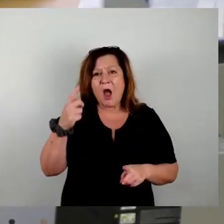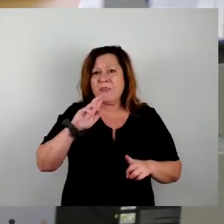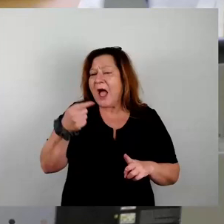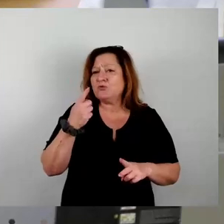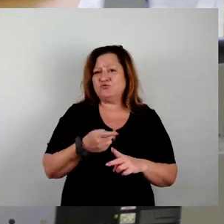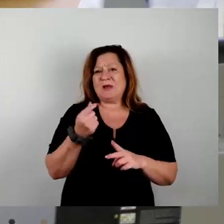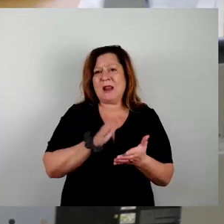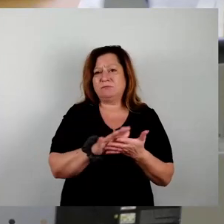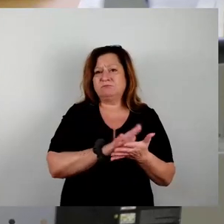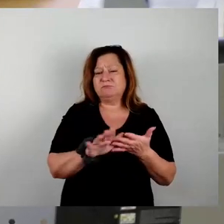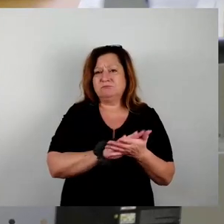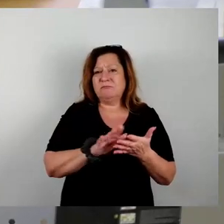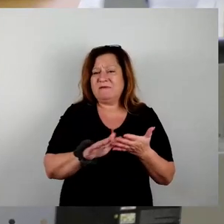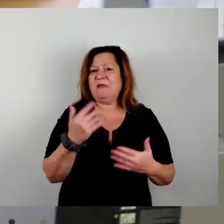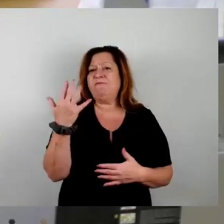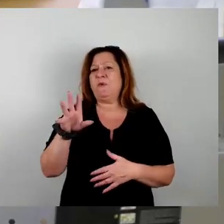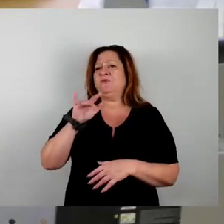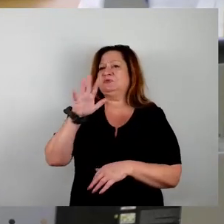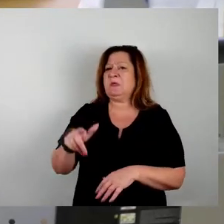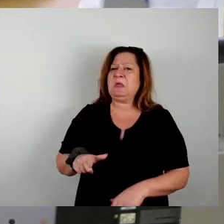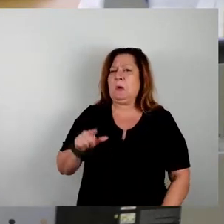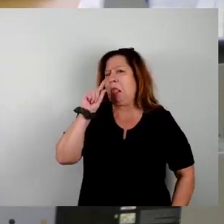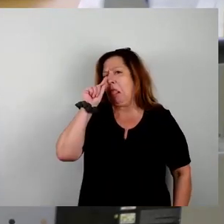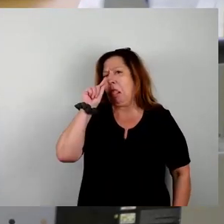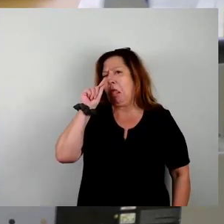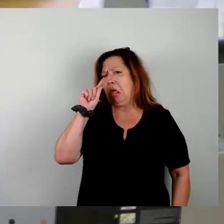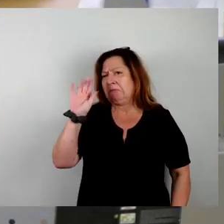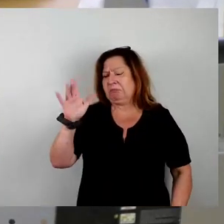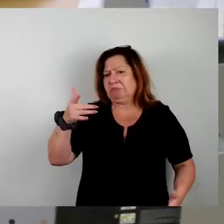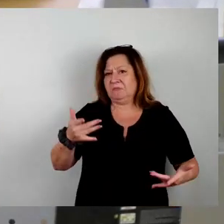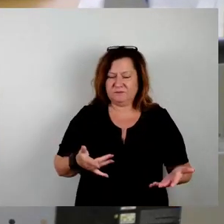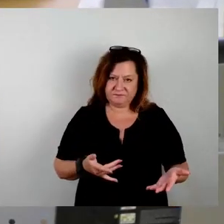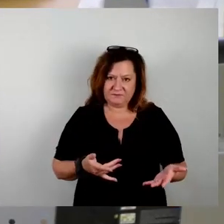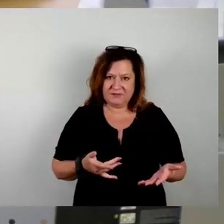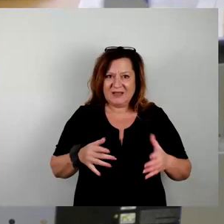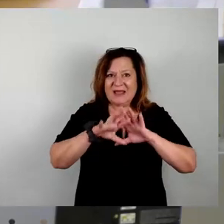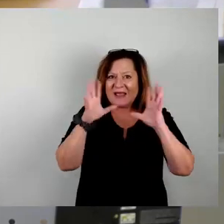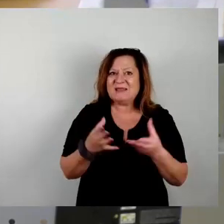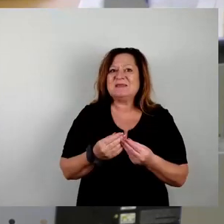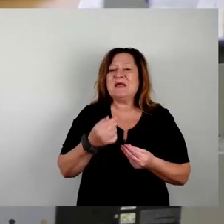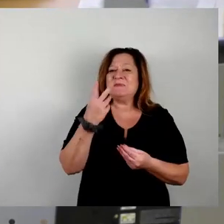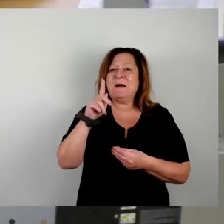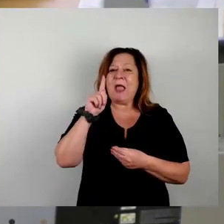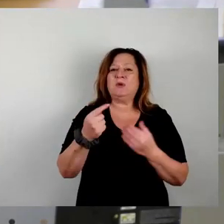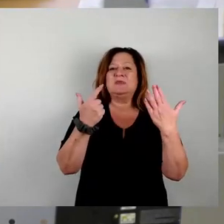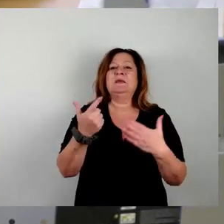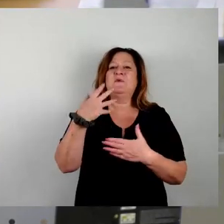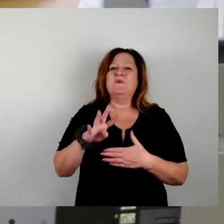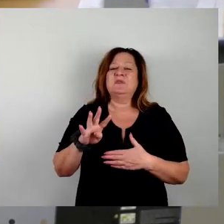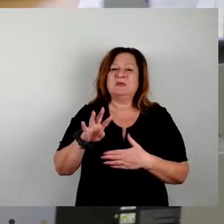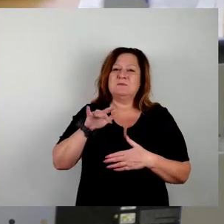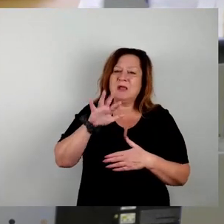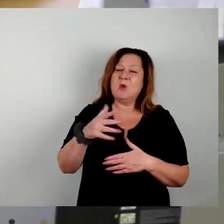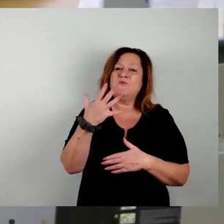schon fast schon Peanuts. Es geht insgesamt hier um 247 Millionen, 50 Millionen, wie gesagt, die Stadt